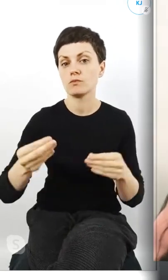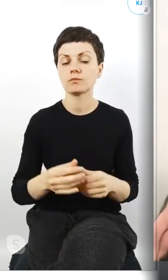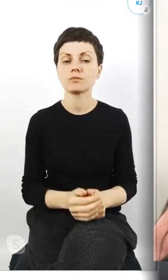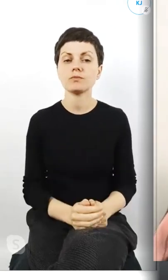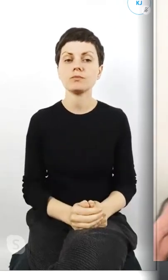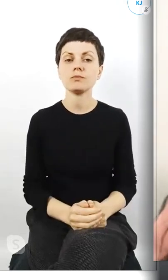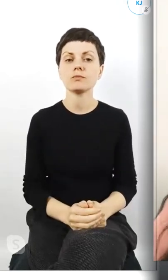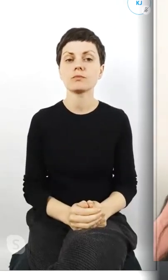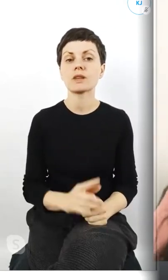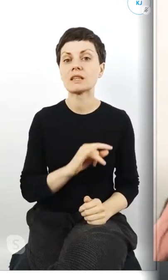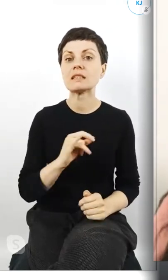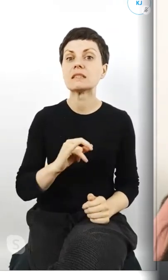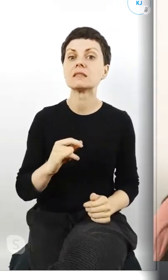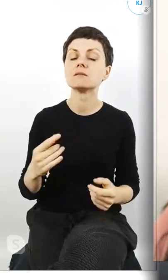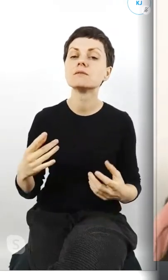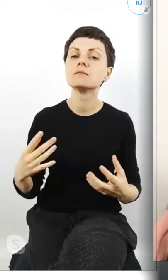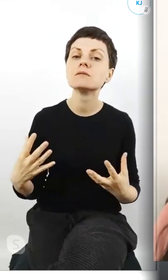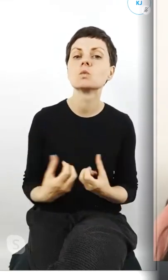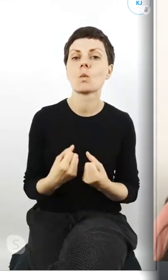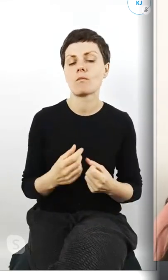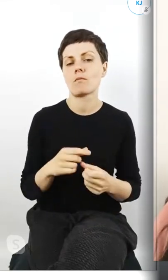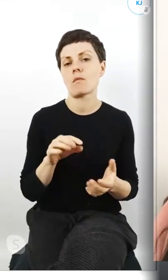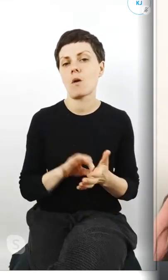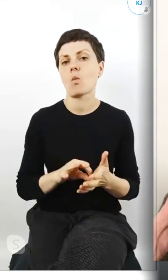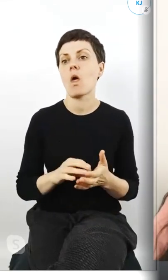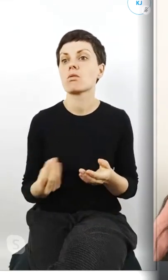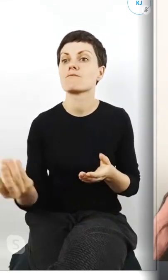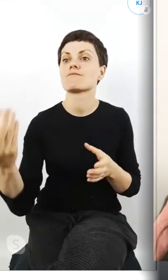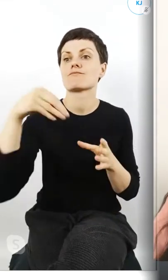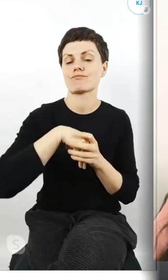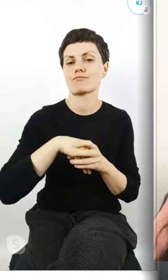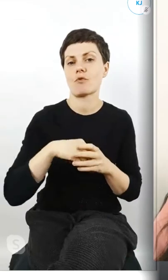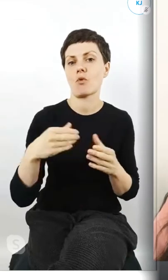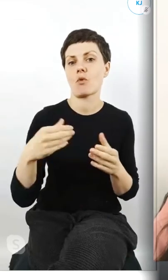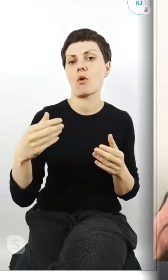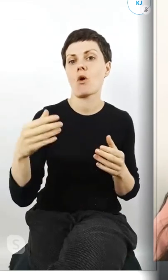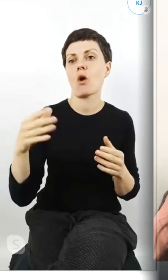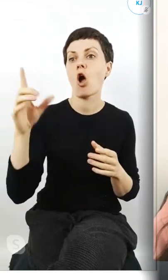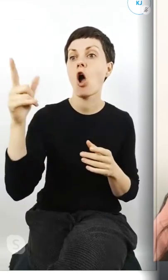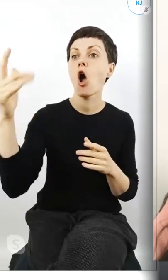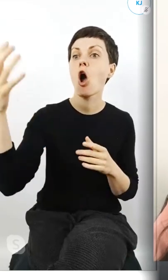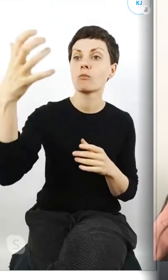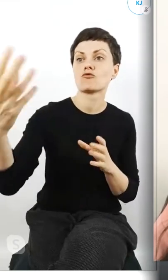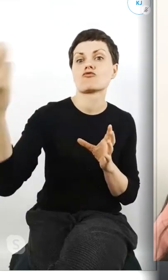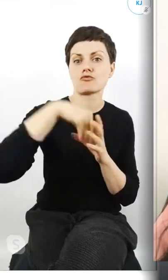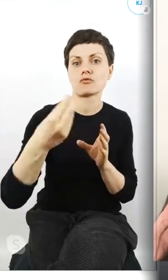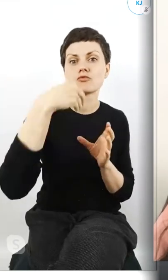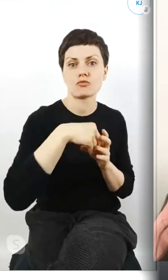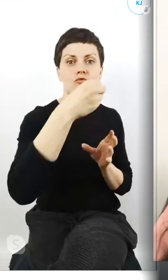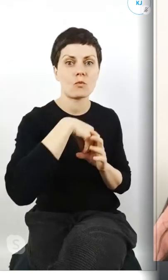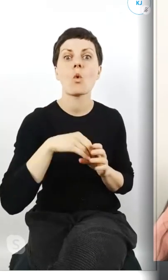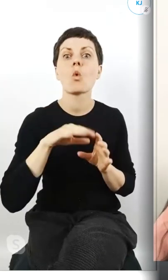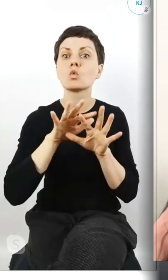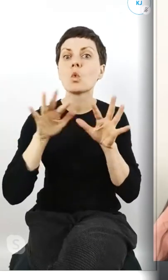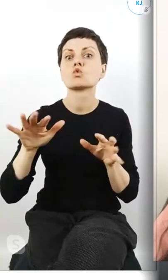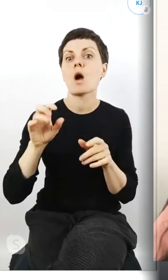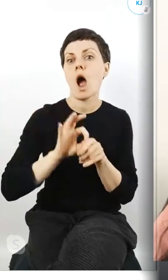i złapać w swoje grono obserwujących właśnie bardzo, bardzo dużo uczniów.